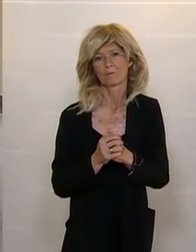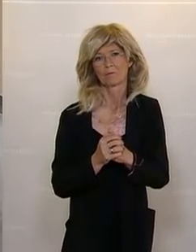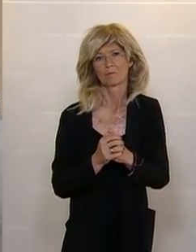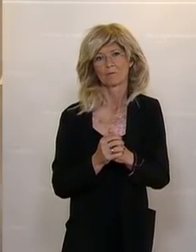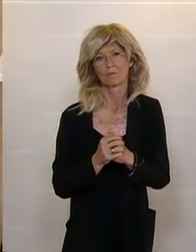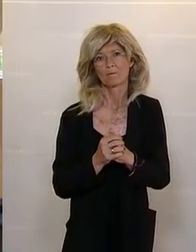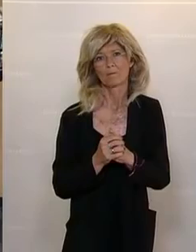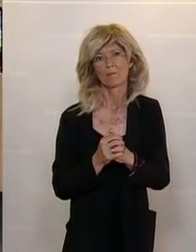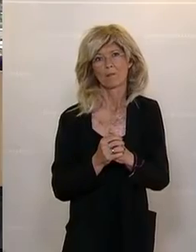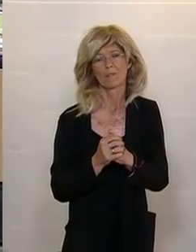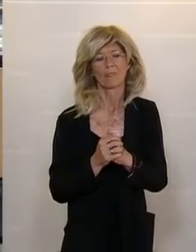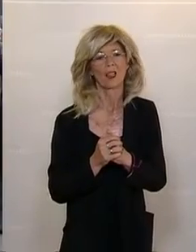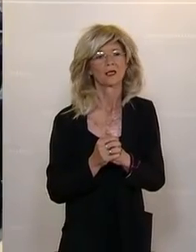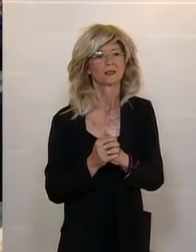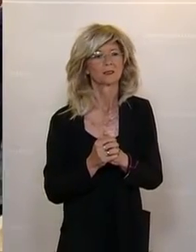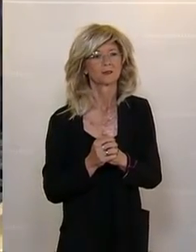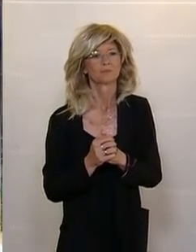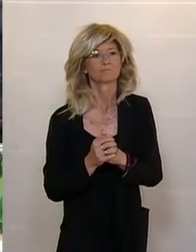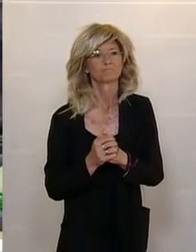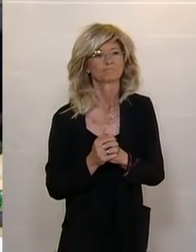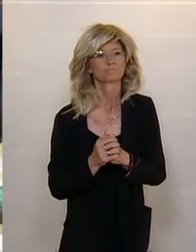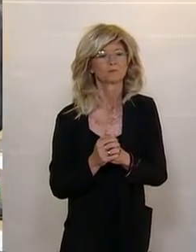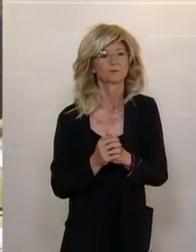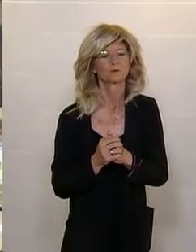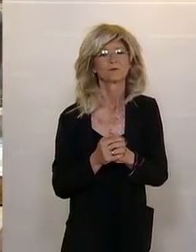in Wien im November vergangenen Jahres gezeigt, so Reinhold Einwalner von der SPÖ. Vielen Dank.